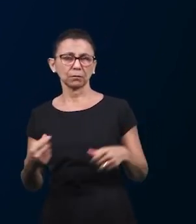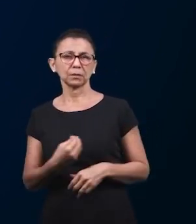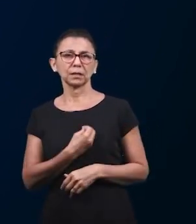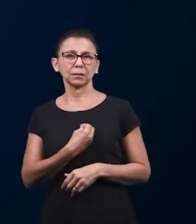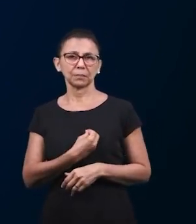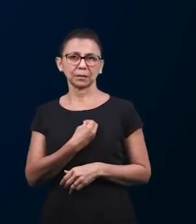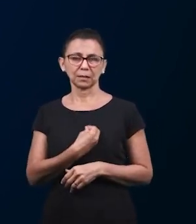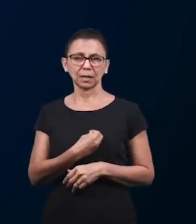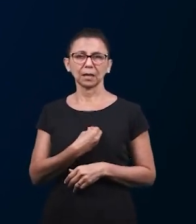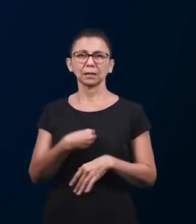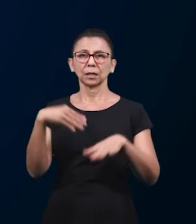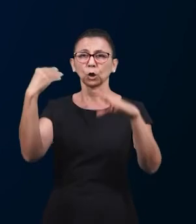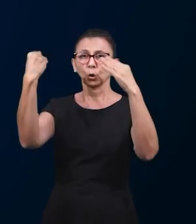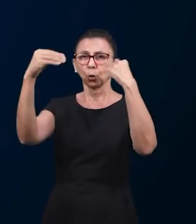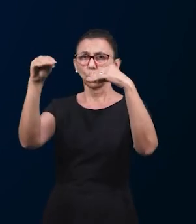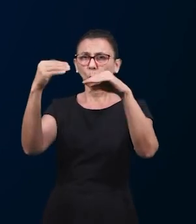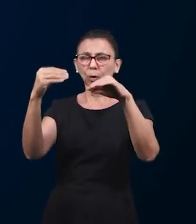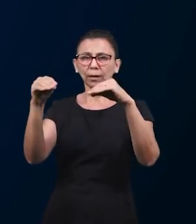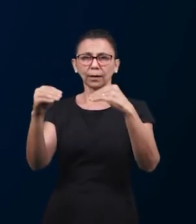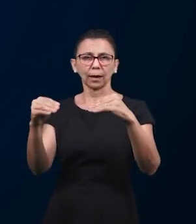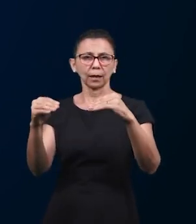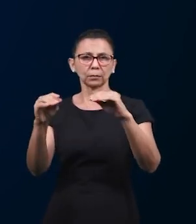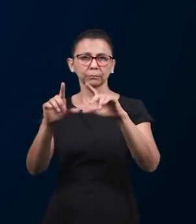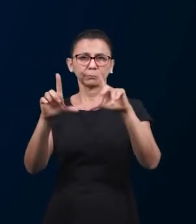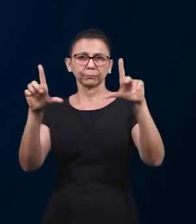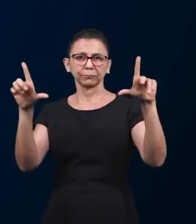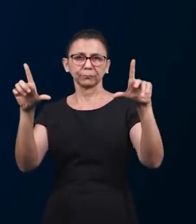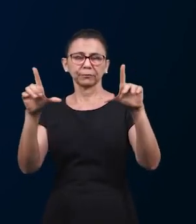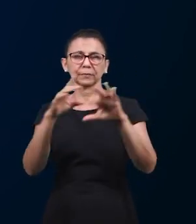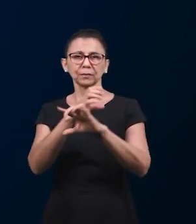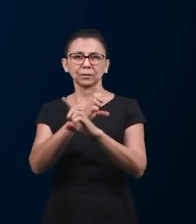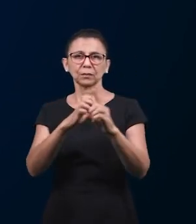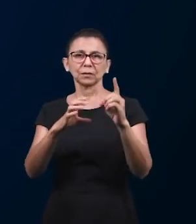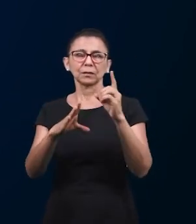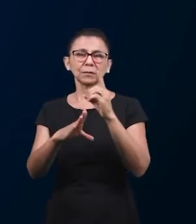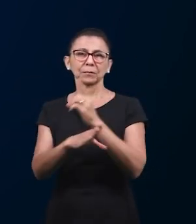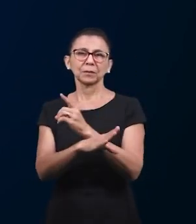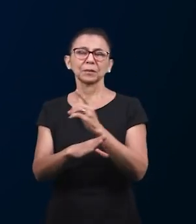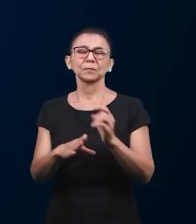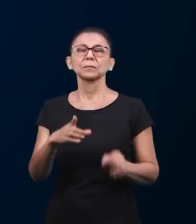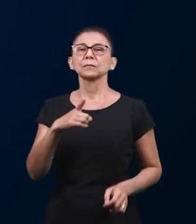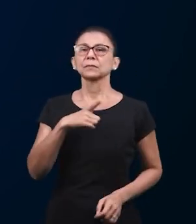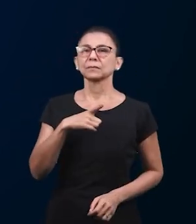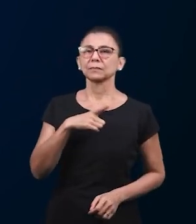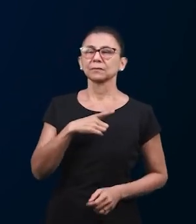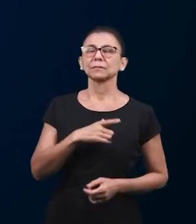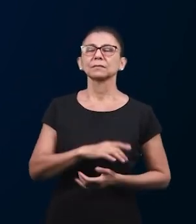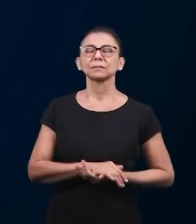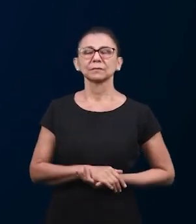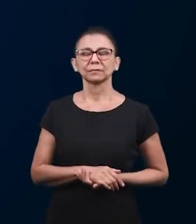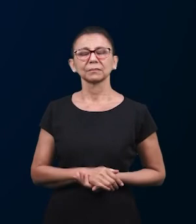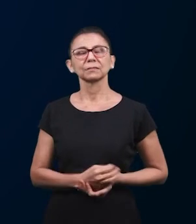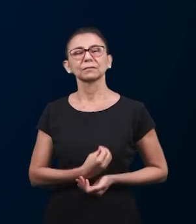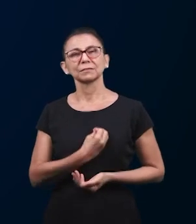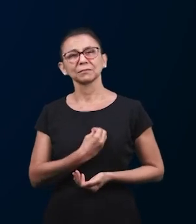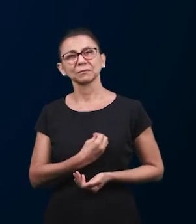это через свидетельства и ответы которые мы получаем от братьев и сестер из Японии мы